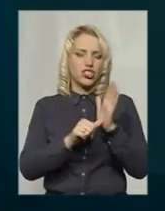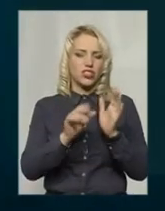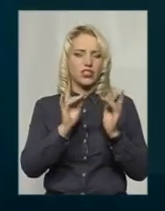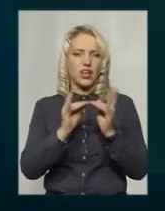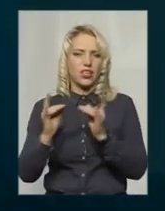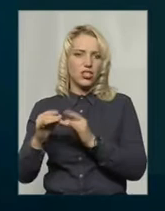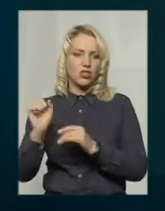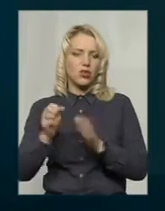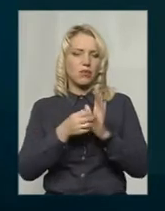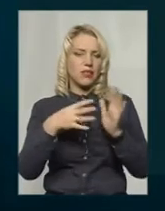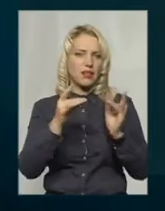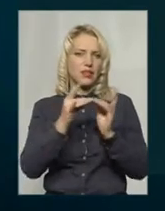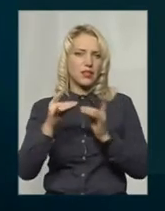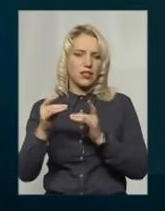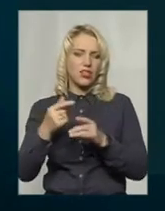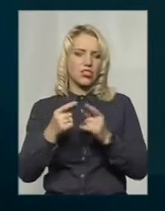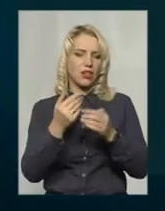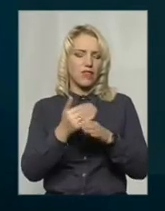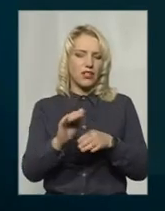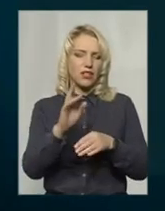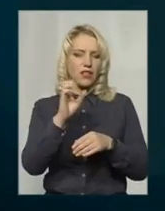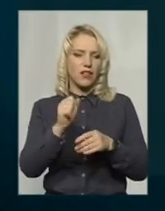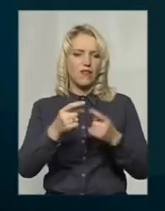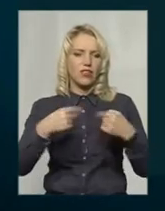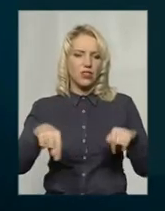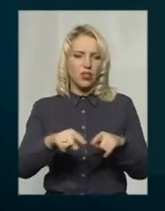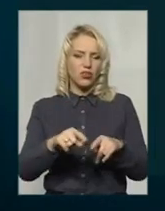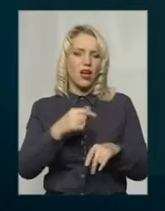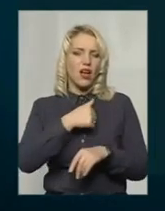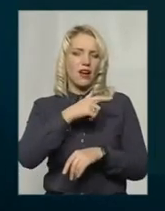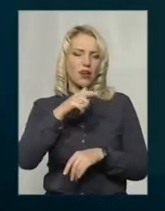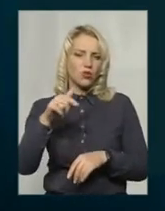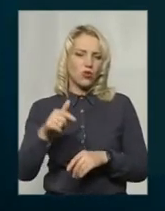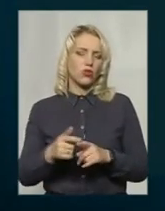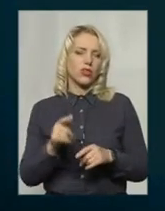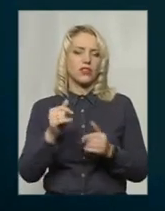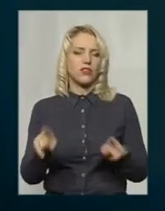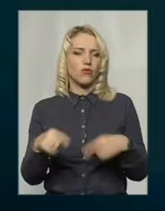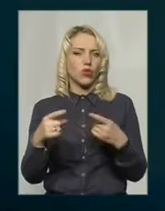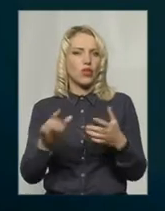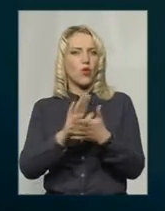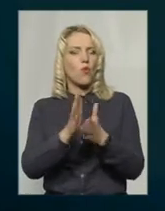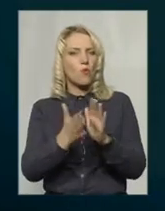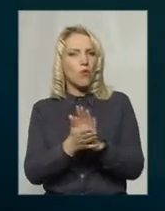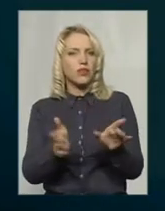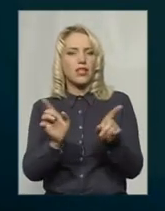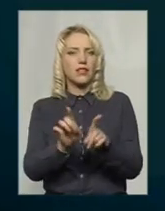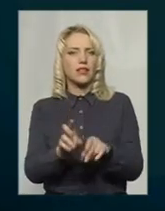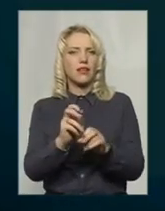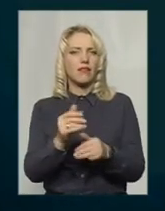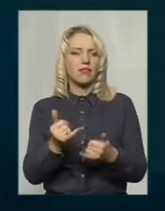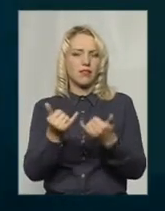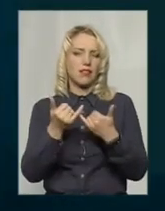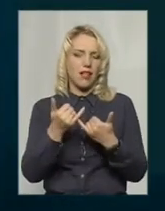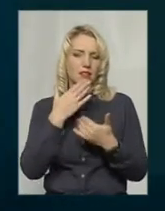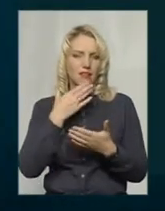15 ліжок в відділенні кардіологічного відділення. Створили умови такі, як умови для наших